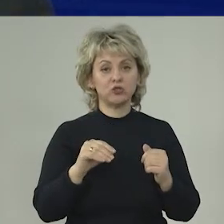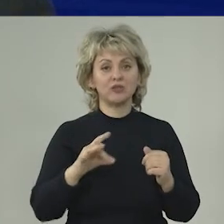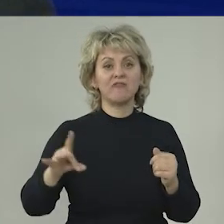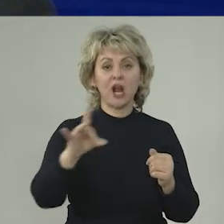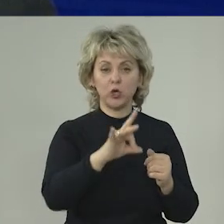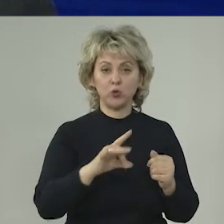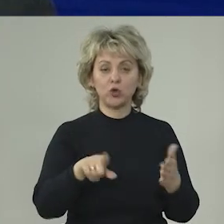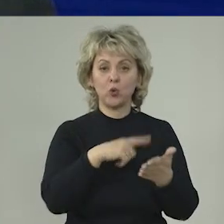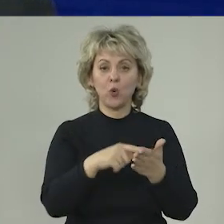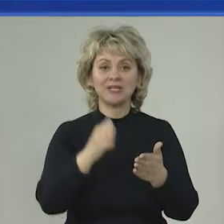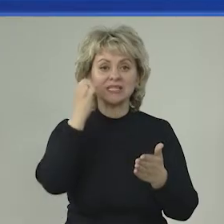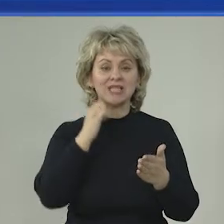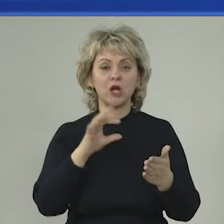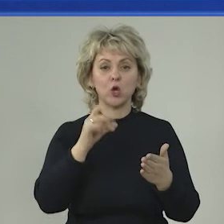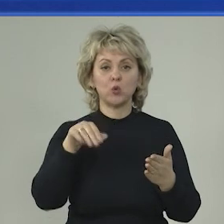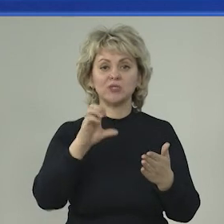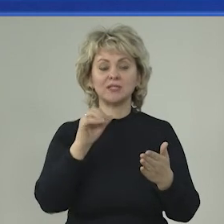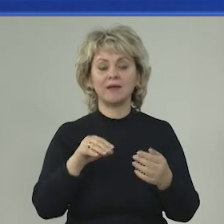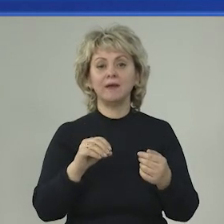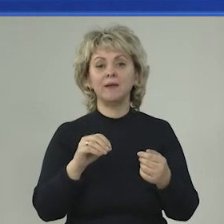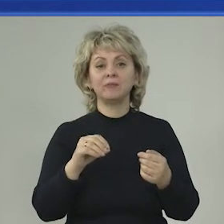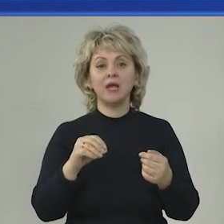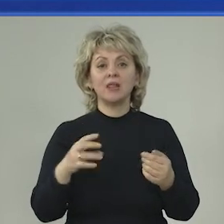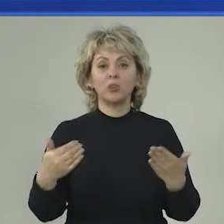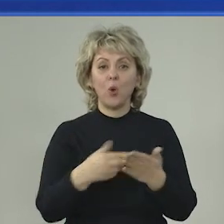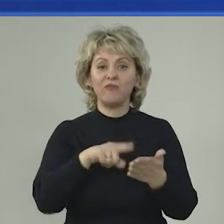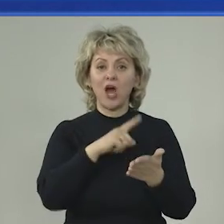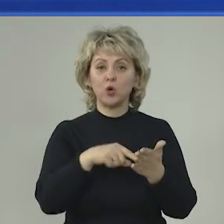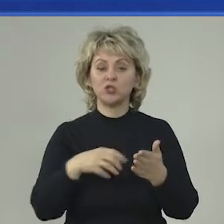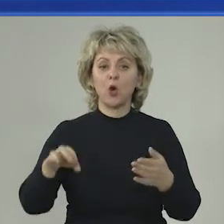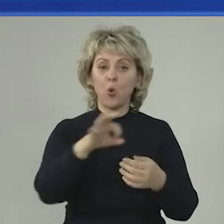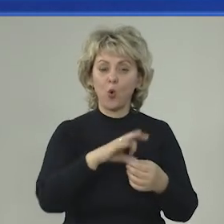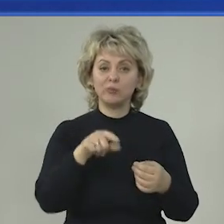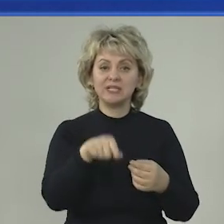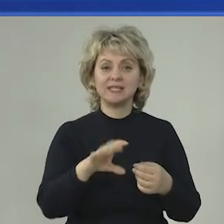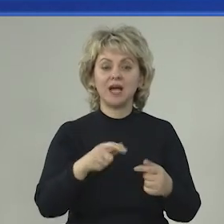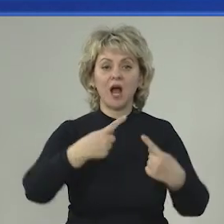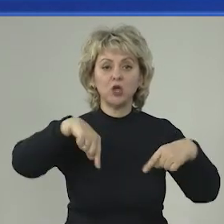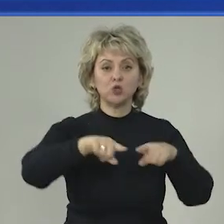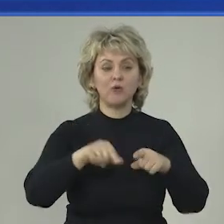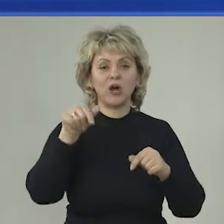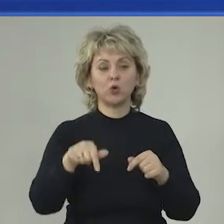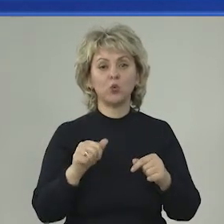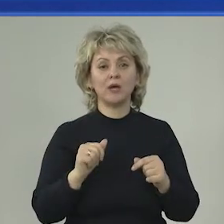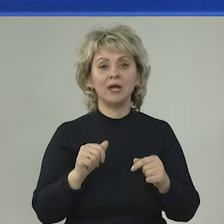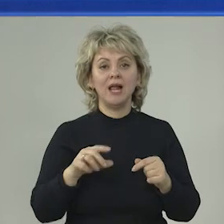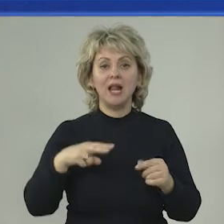в районе города Старая Русса, в Новгородской области тогда. Это как раз кольцо вокруг